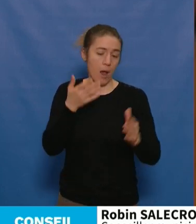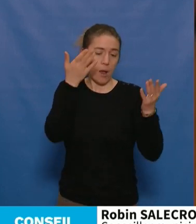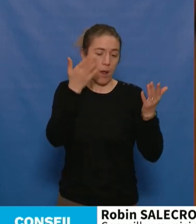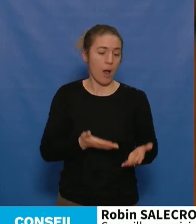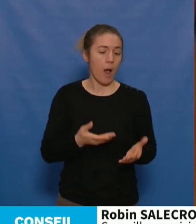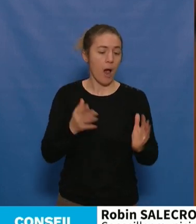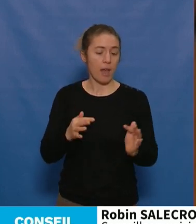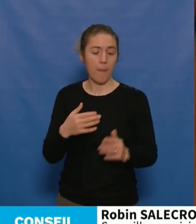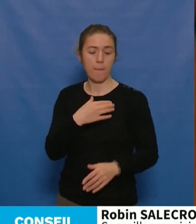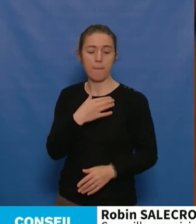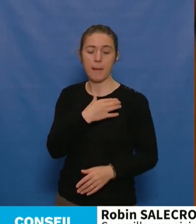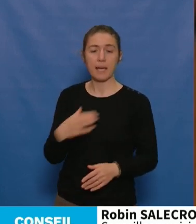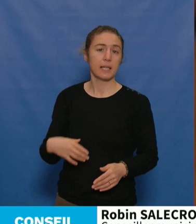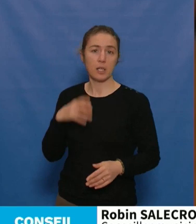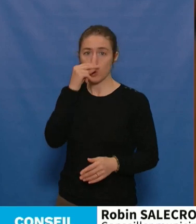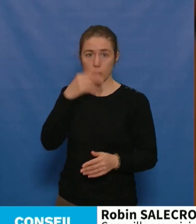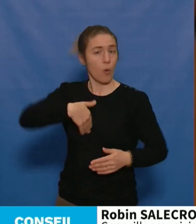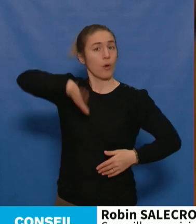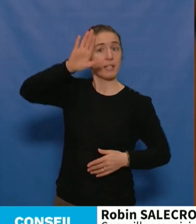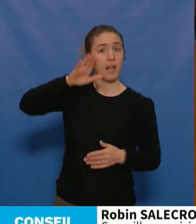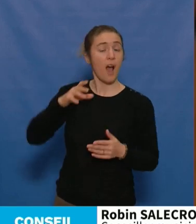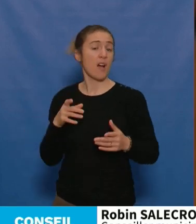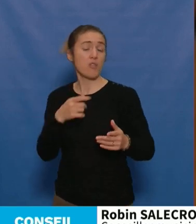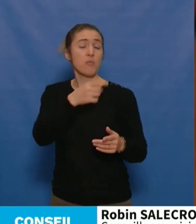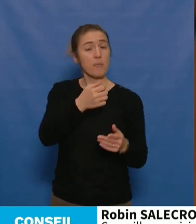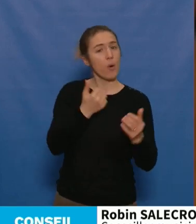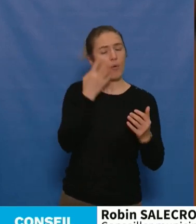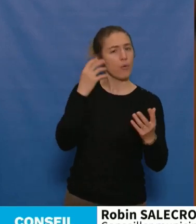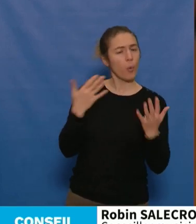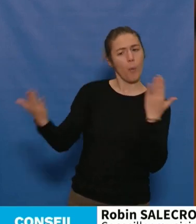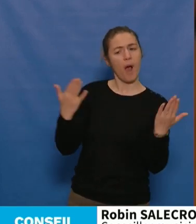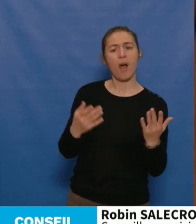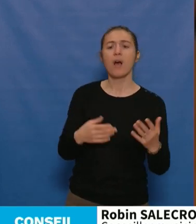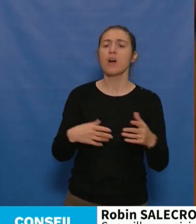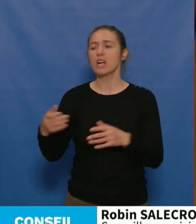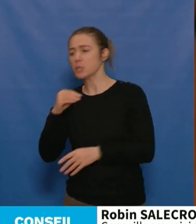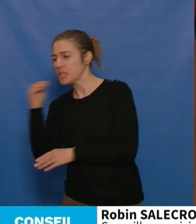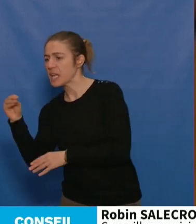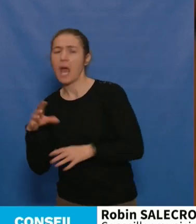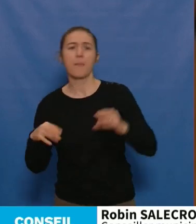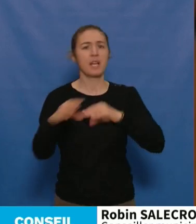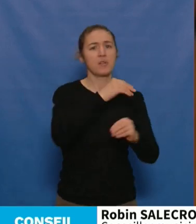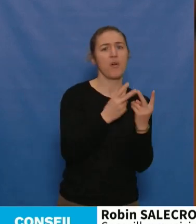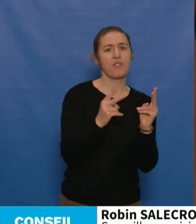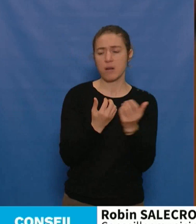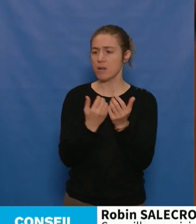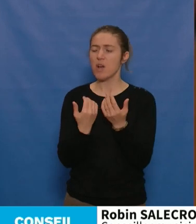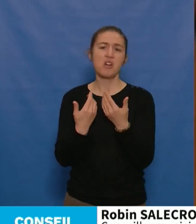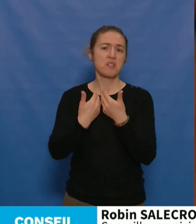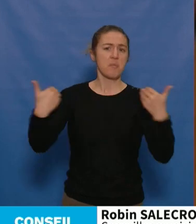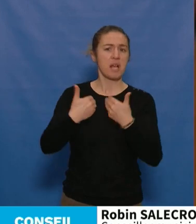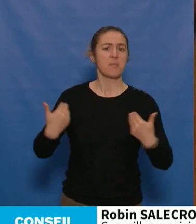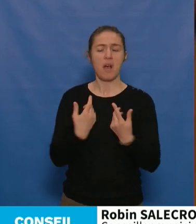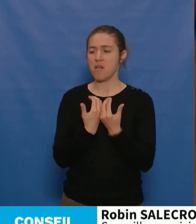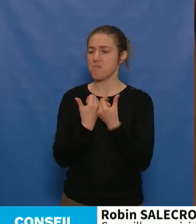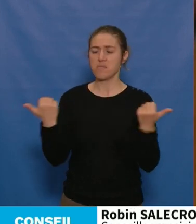de Nantes que d'opposer la question de l'aménagement de l'espace public avec la question de la sécurité et de l'insécurité. Notamment en